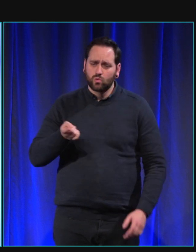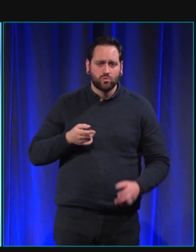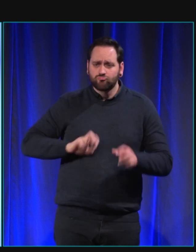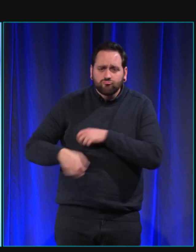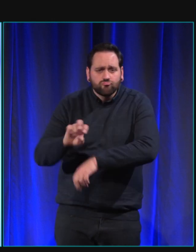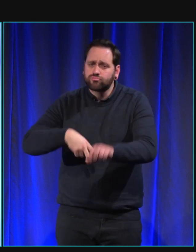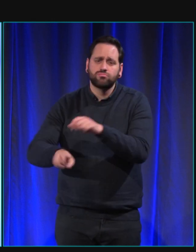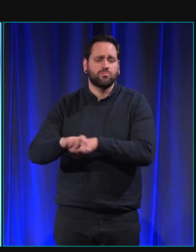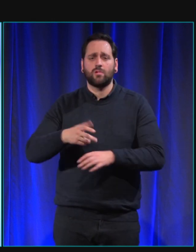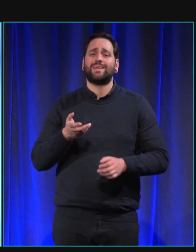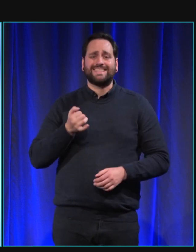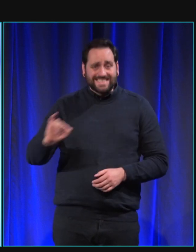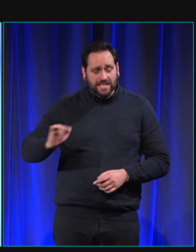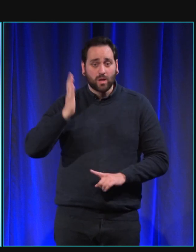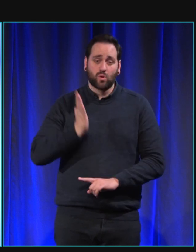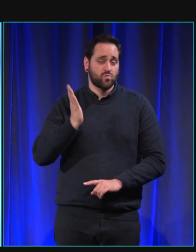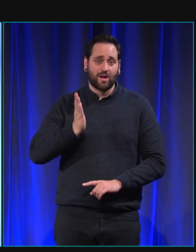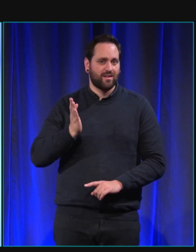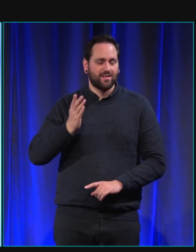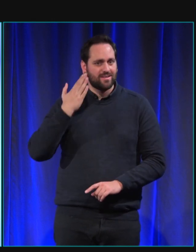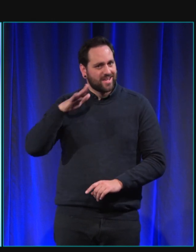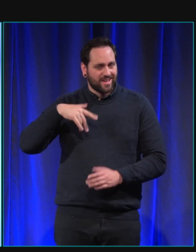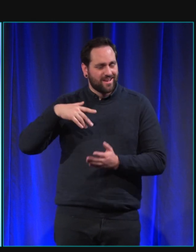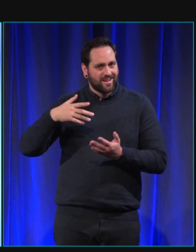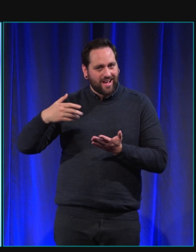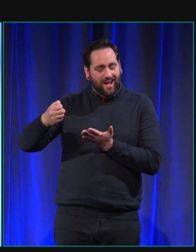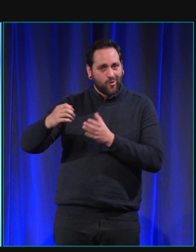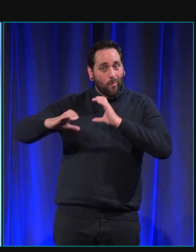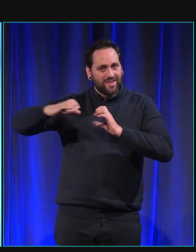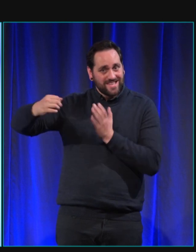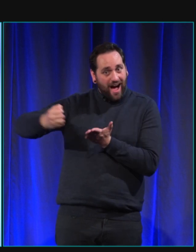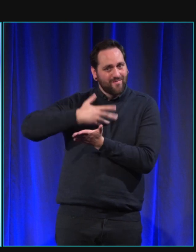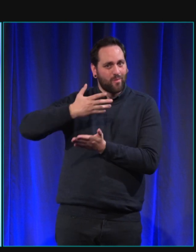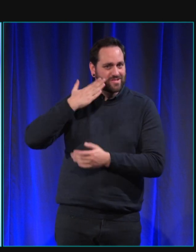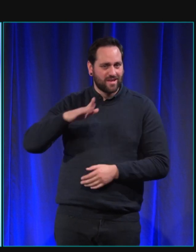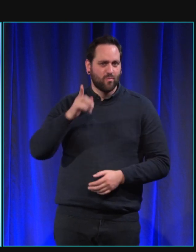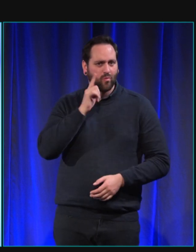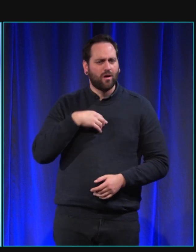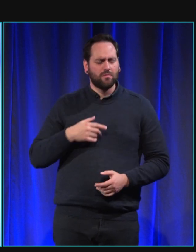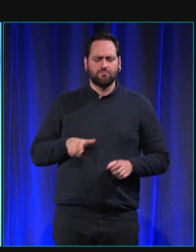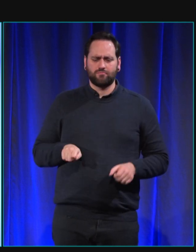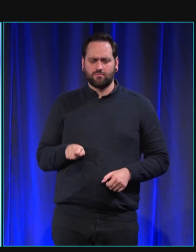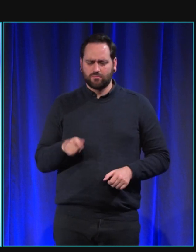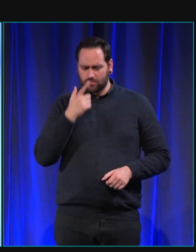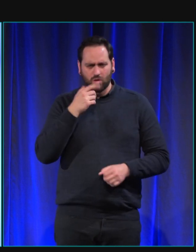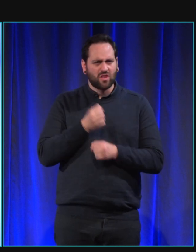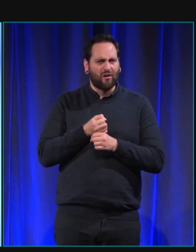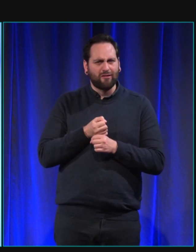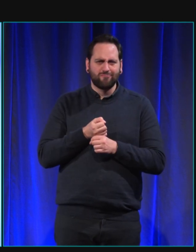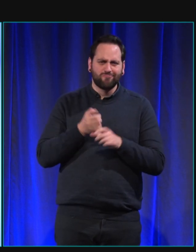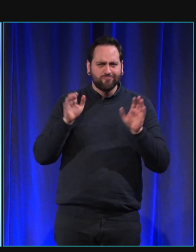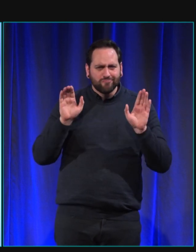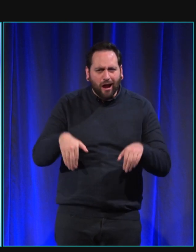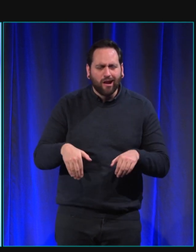et par contre quand elle a des besoins je vous assure elle sait nous le faire dire parce que ça travaille moins bien c'est moins efficace c'est plus